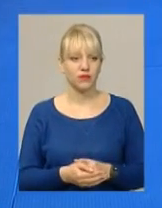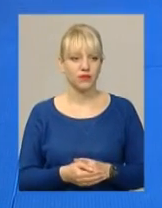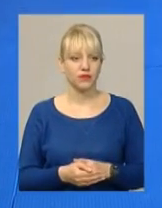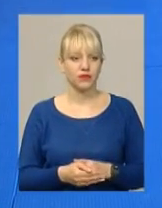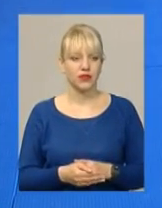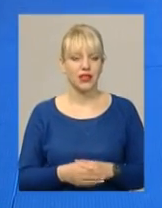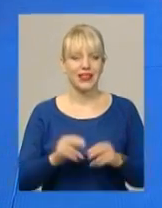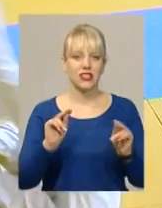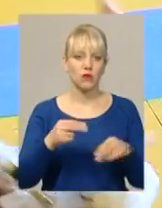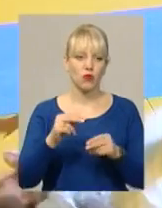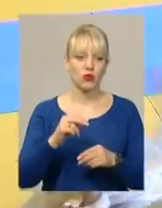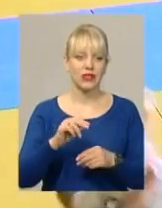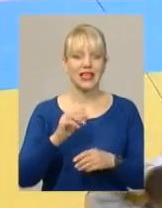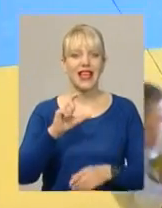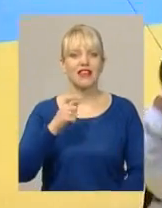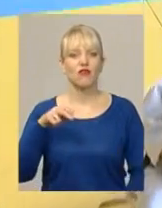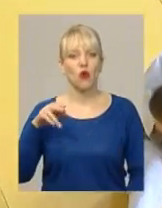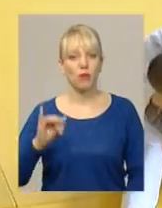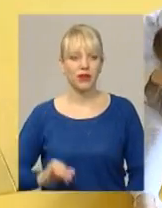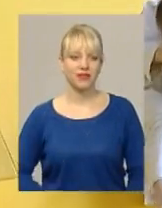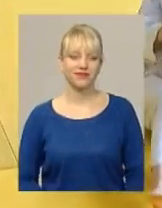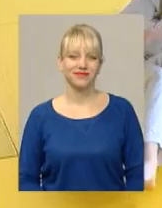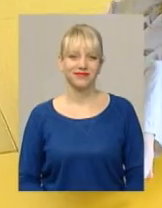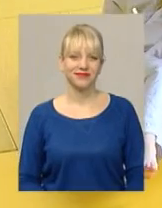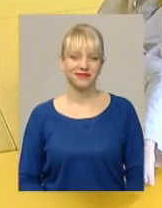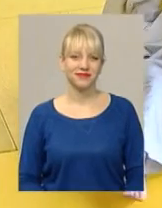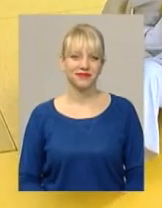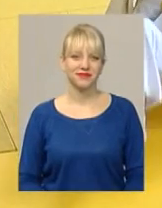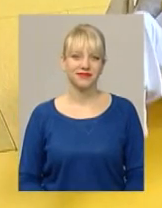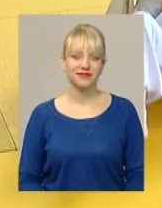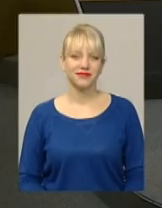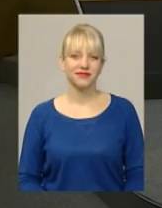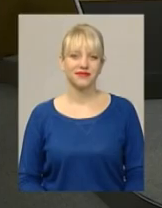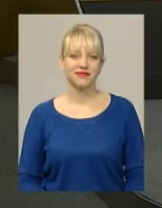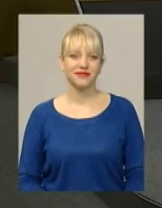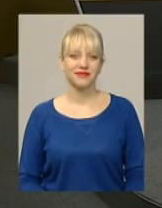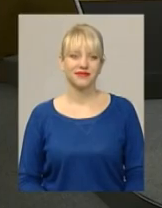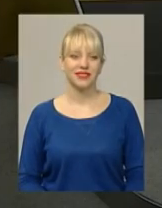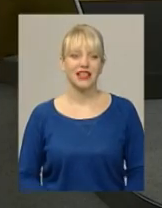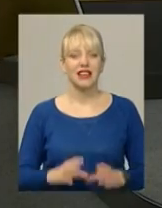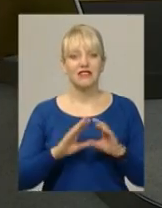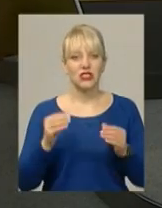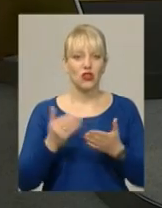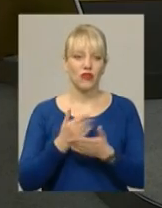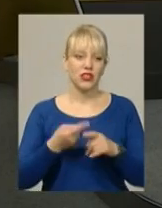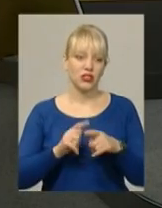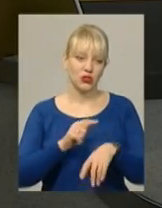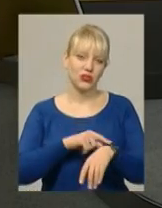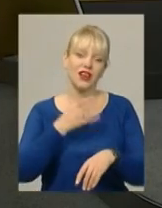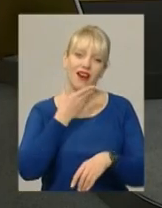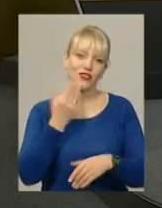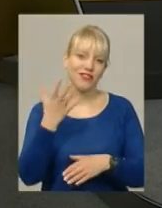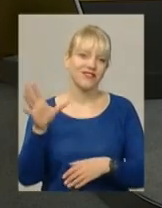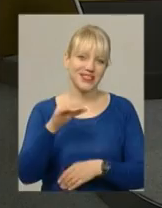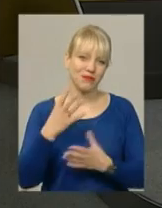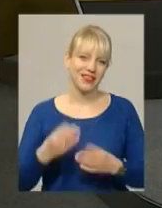чемпінатах Європи. Світлана Поробок, Олександр Горішевський, новини Поділля Центр. Це всі новини на цю годину. Гарного всім